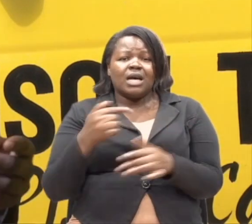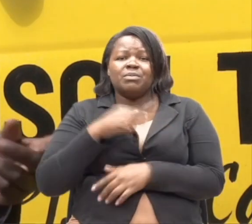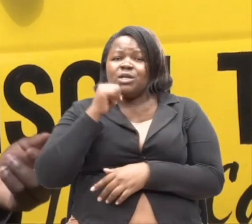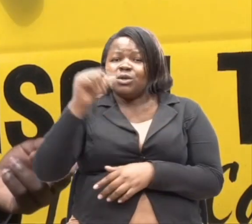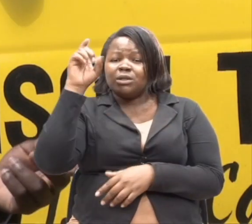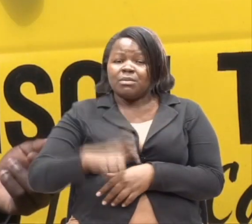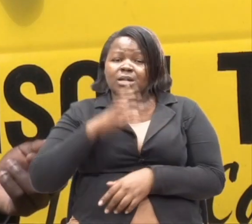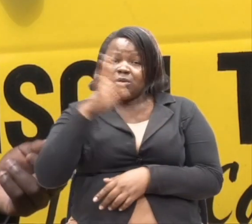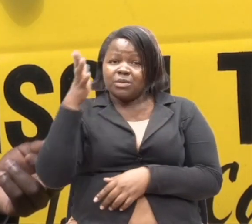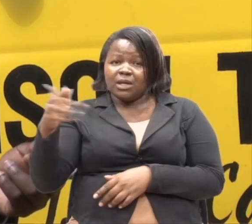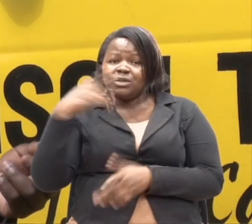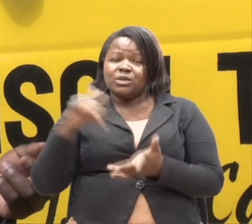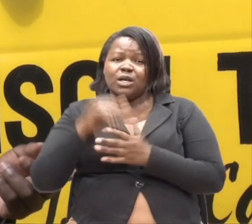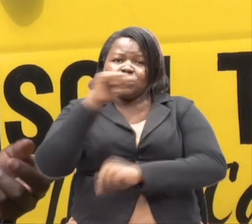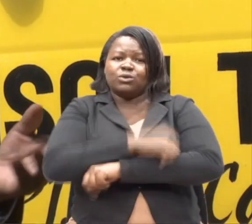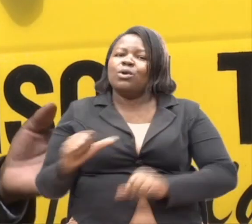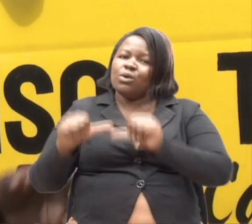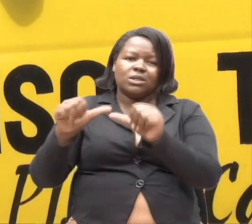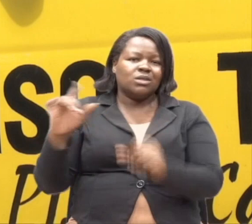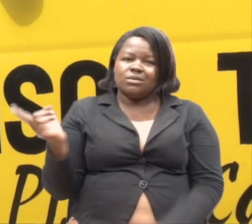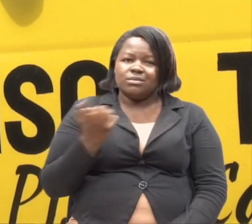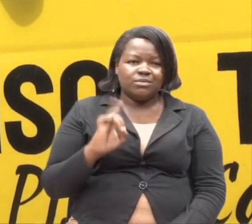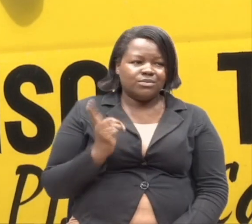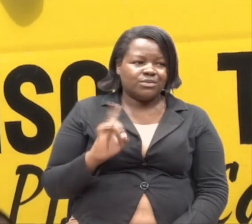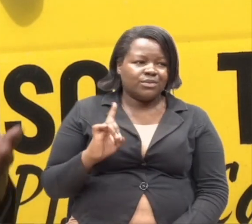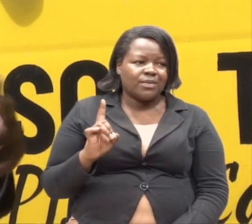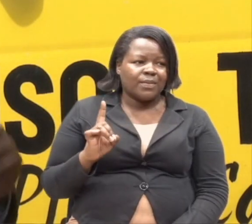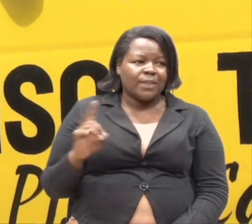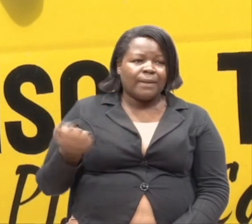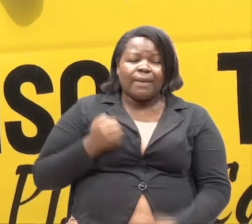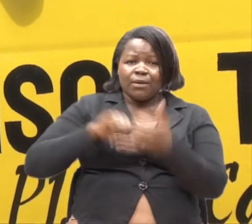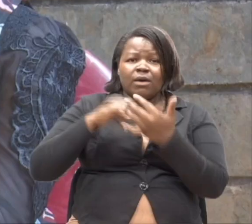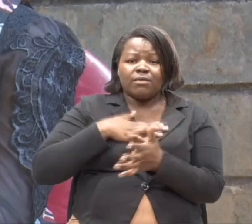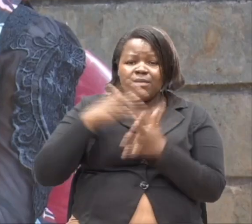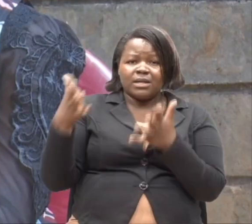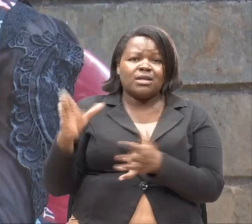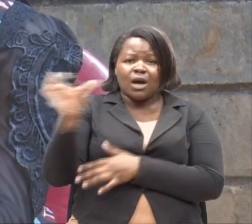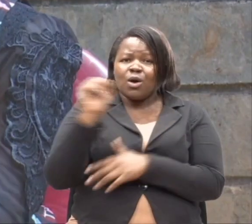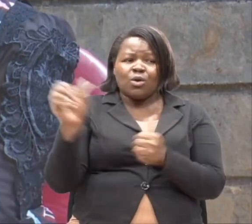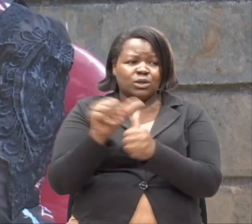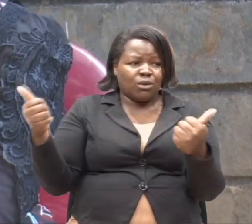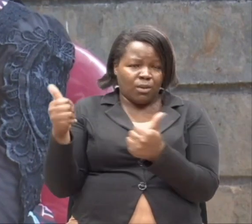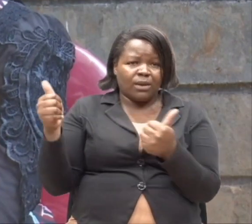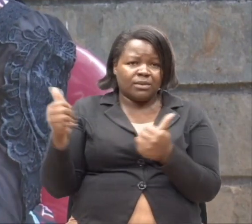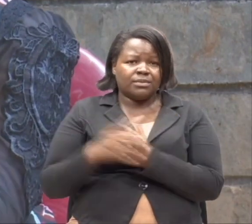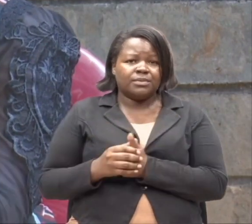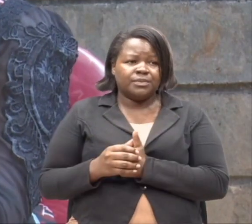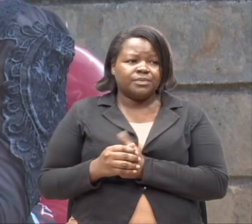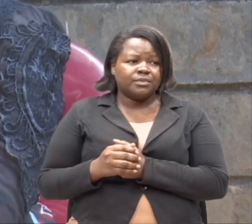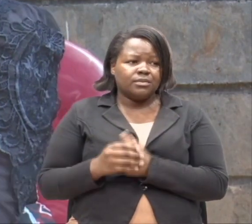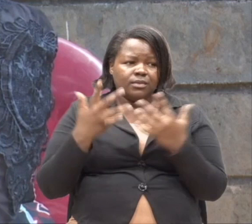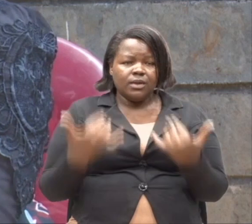lazima niwe pale hili shule yendele. A-a. Hako pale mishikiria. Yes. Hako shule yendele.